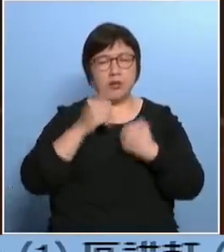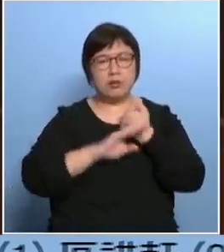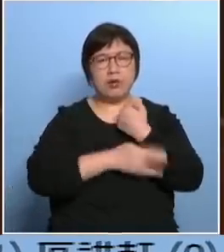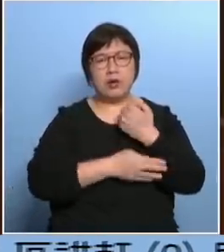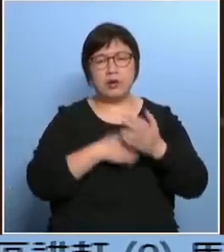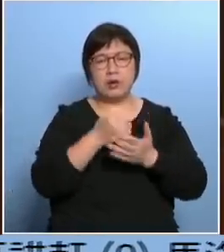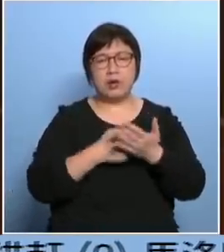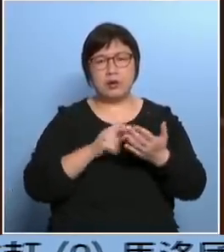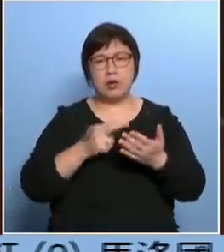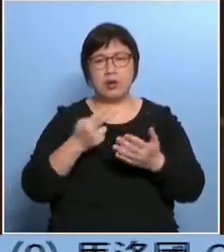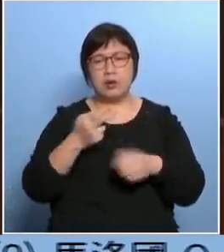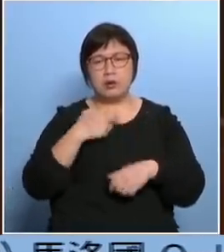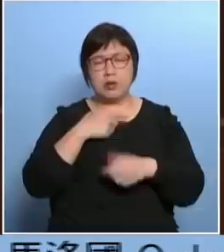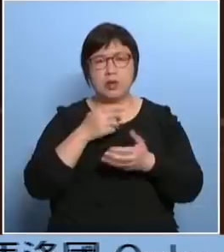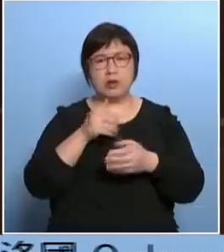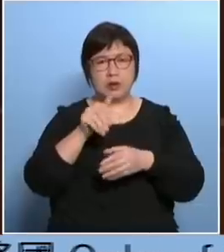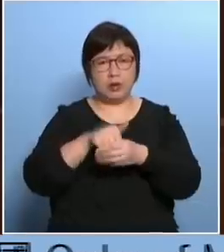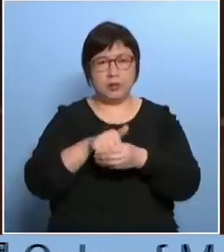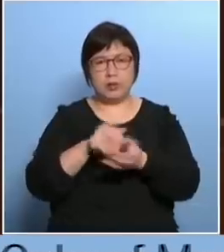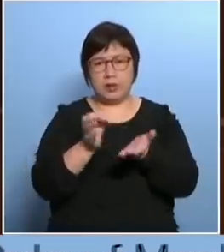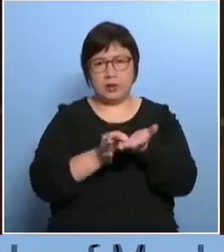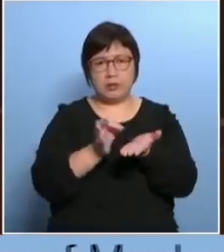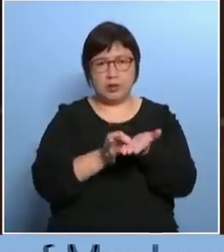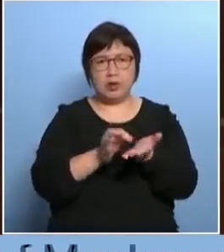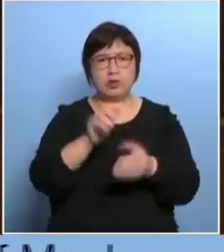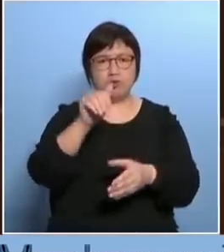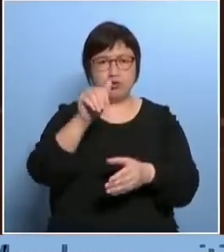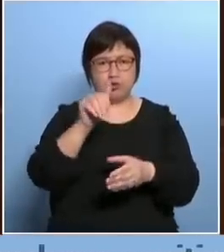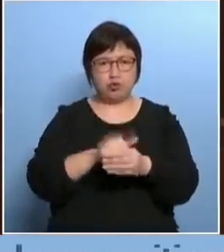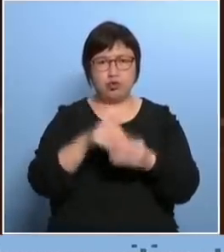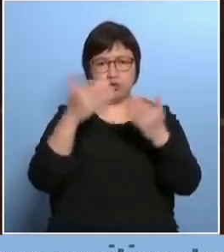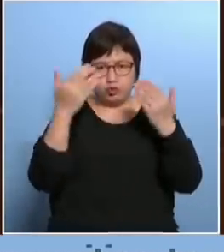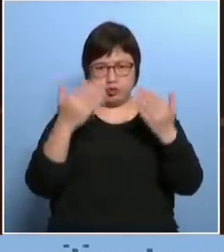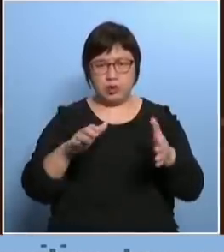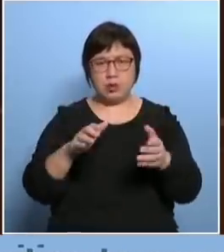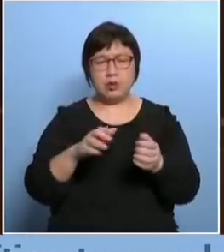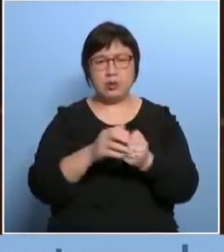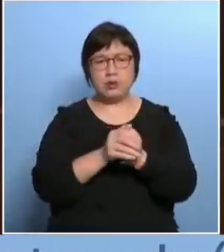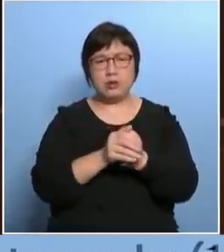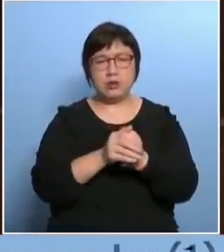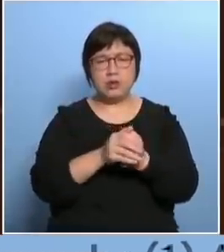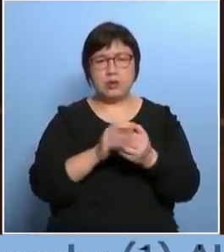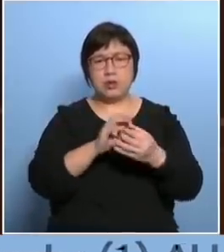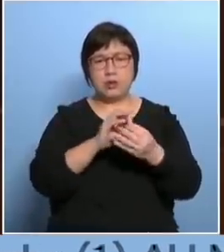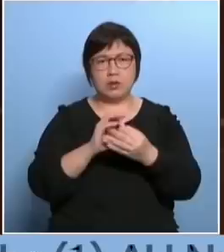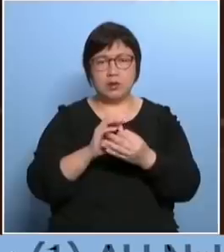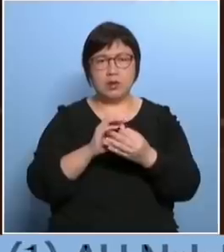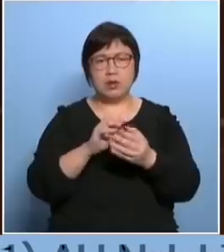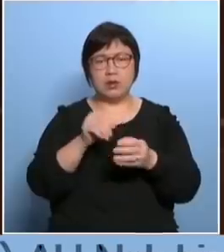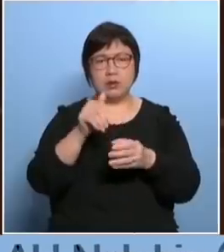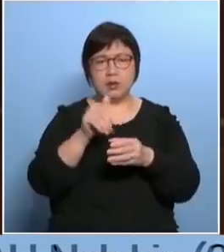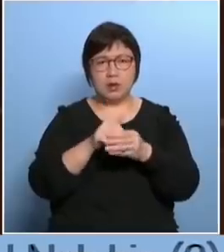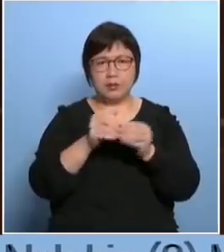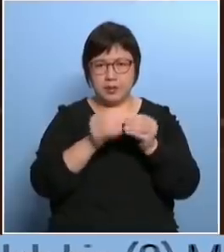订就是说一个票站在选举完之后如何妥善处理相关的选票